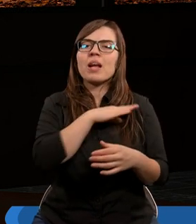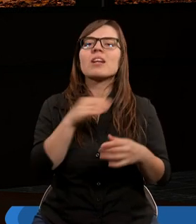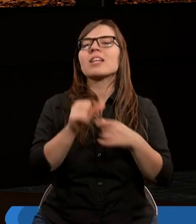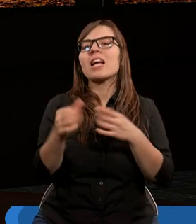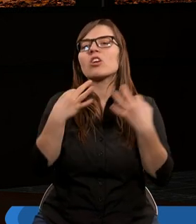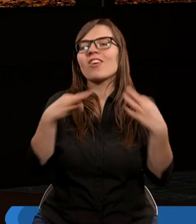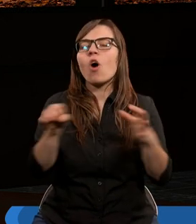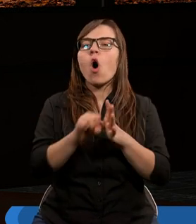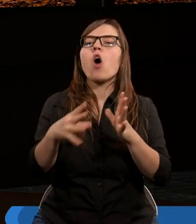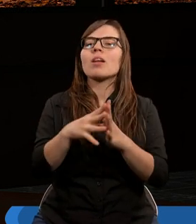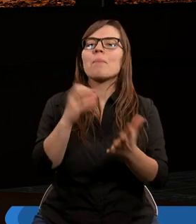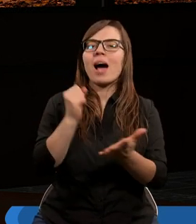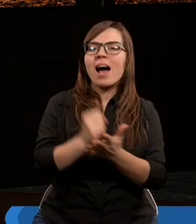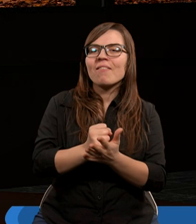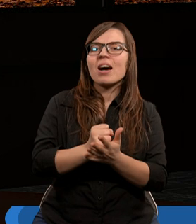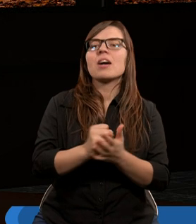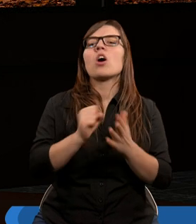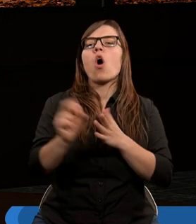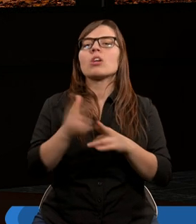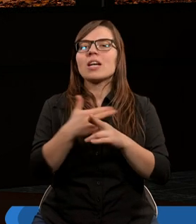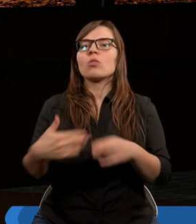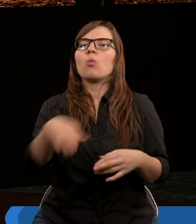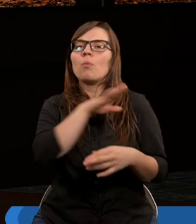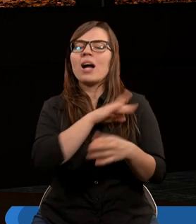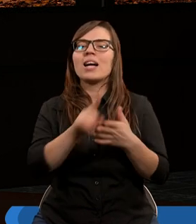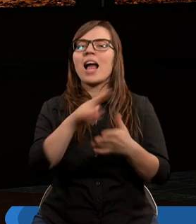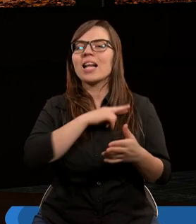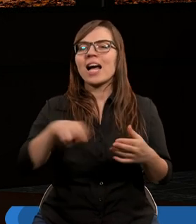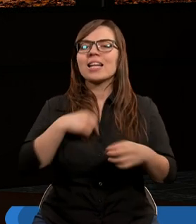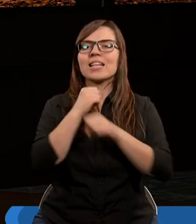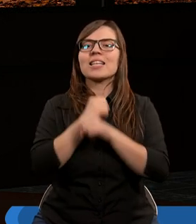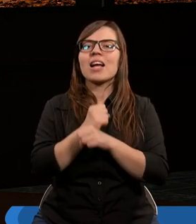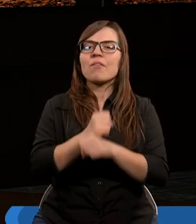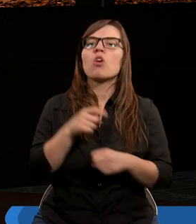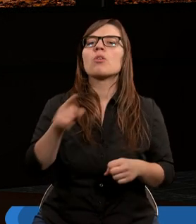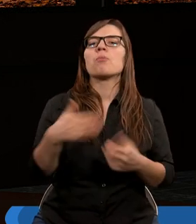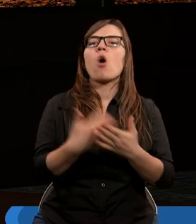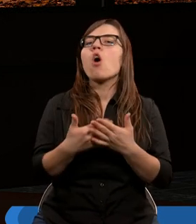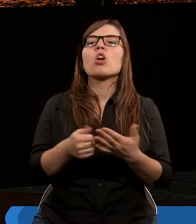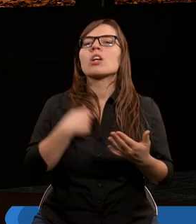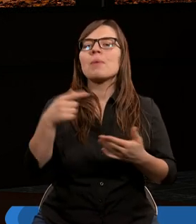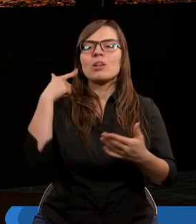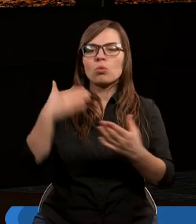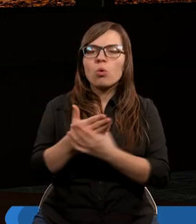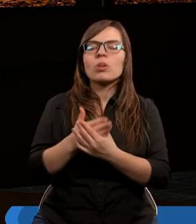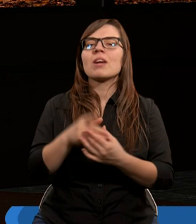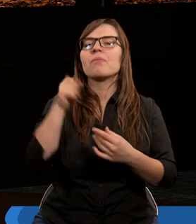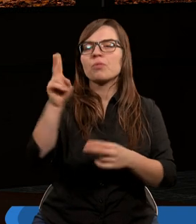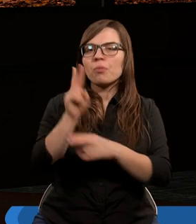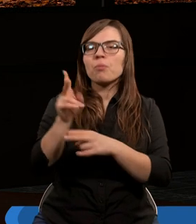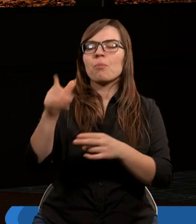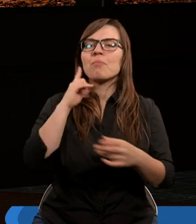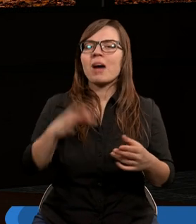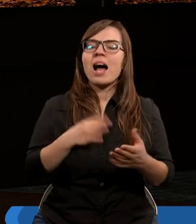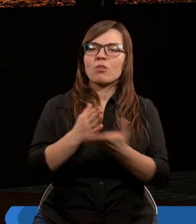jesteśmy wolni od prawa. Od kiedy umarliśmy dla naszych zniewoleń, po to, by służyć w nowym duchu, a nie